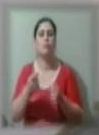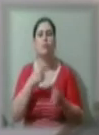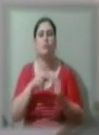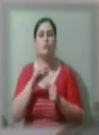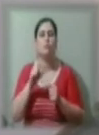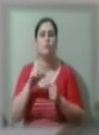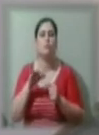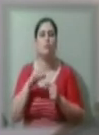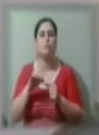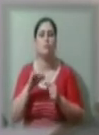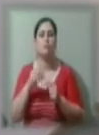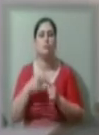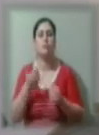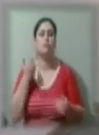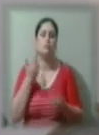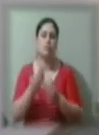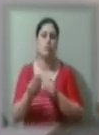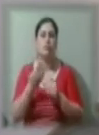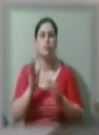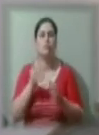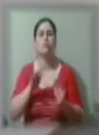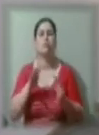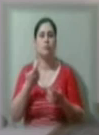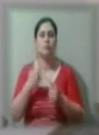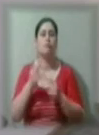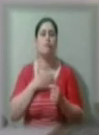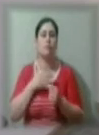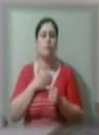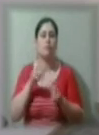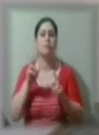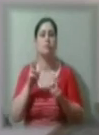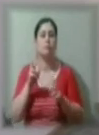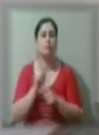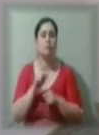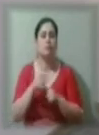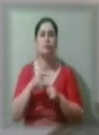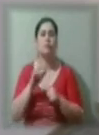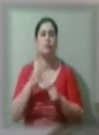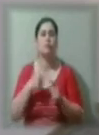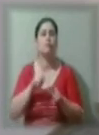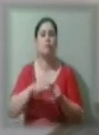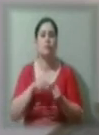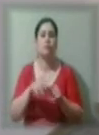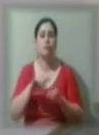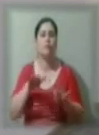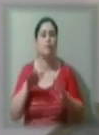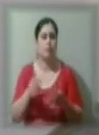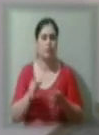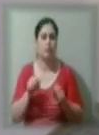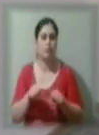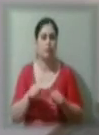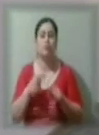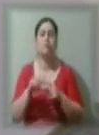рано чи пізно відбудеться. І наше завдання сьогодні полягає в тому, щоб прискорювати його по можливості. По-перше, треба